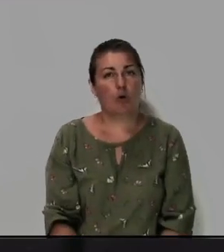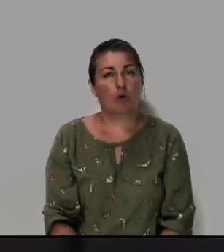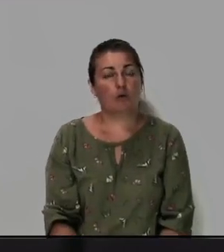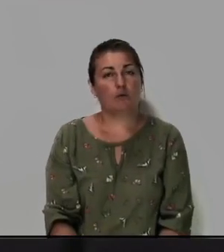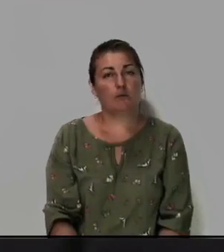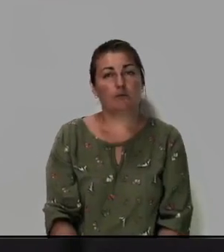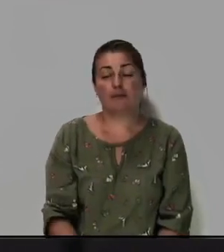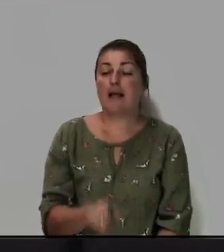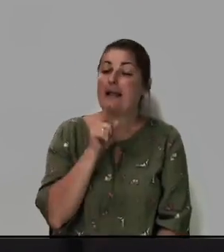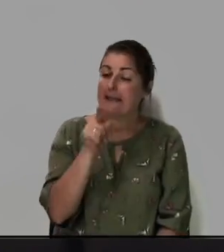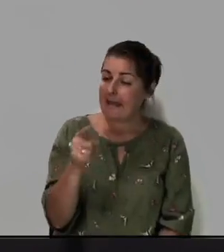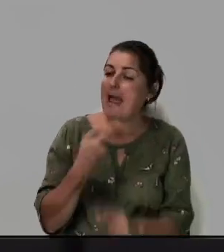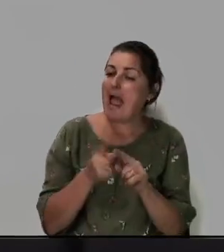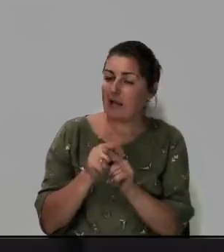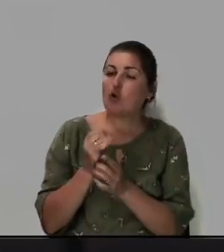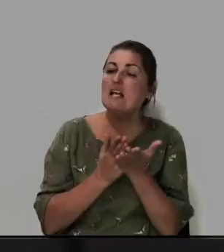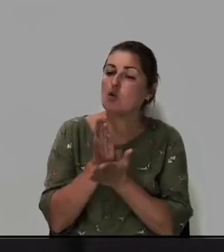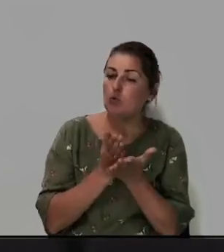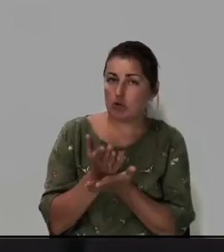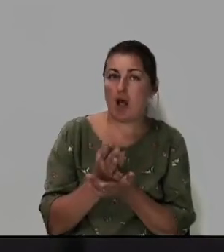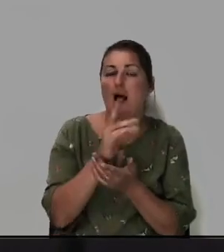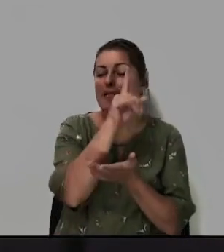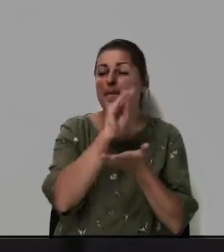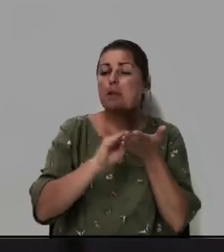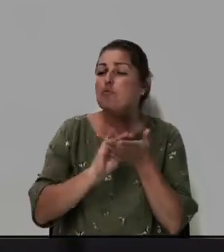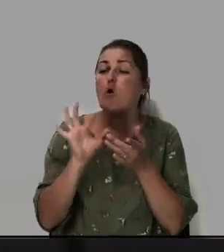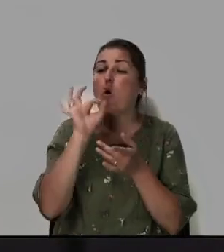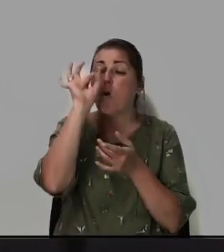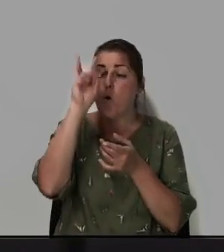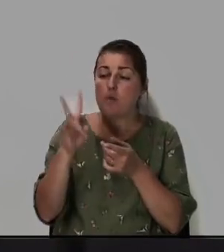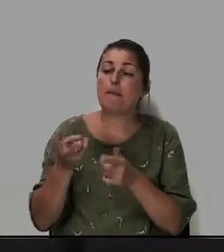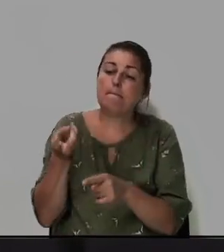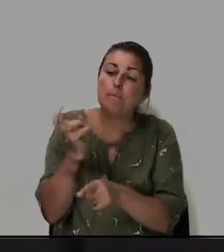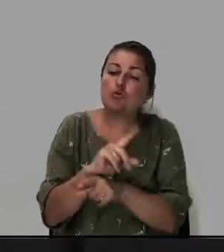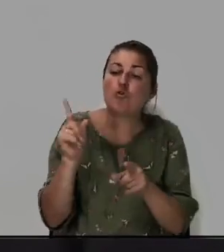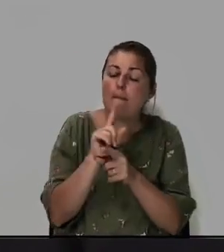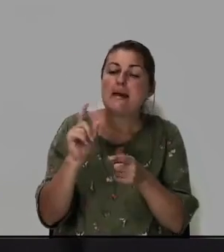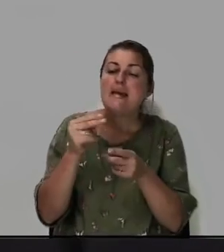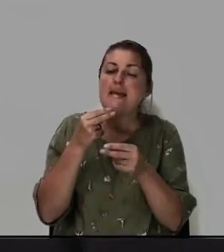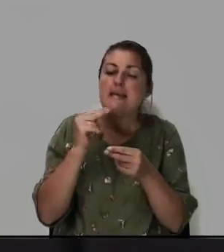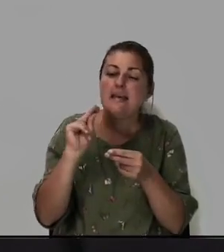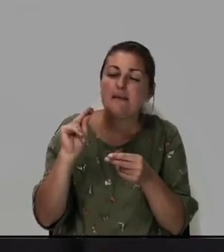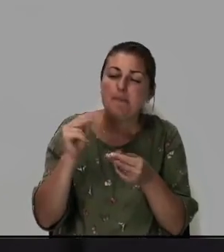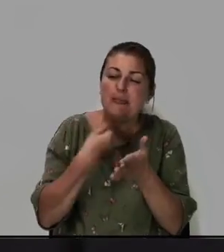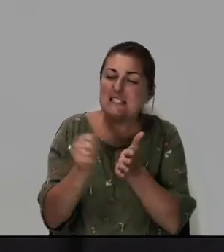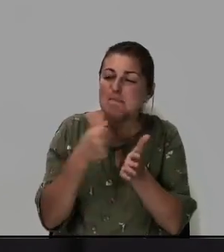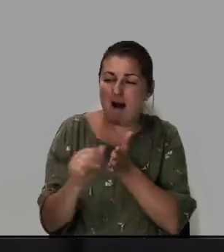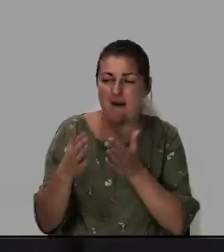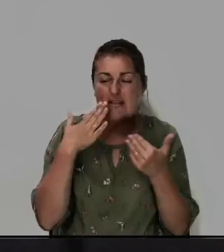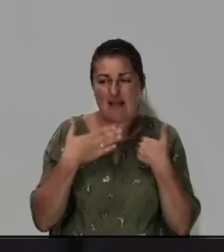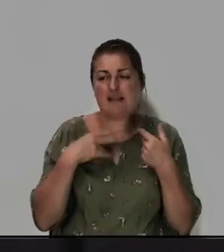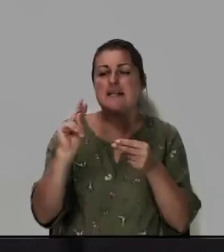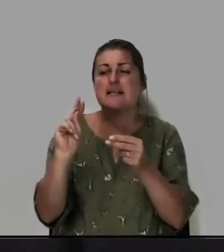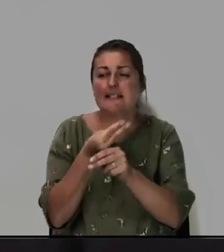Ты это заслужил. Написано, Он пришел, чтобы избавить нас, исцелить